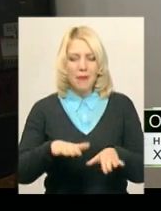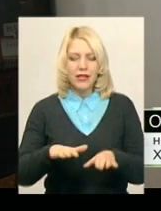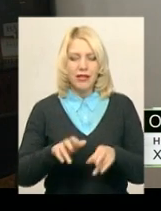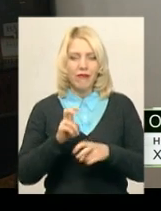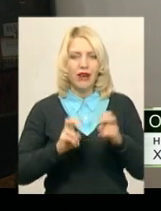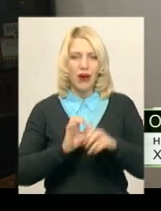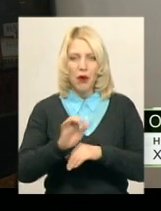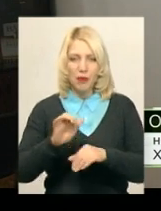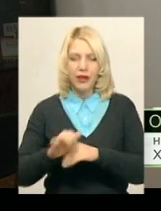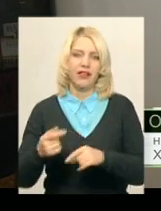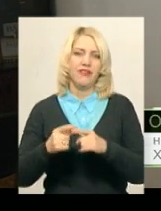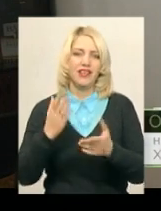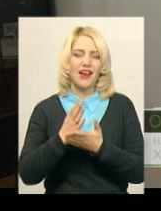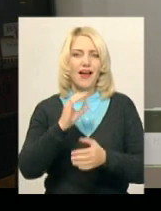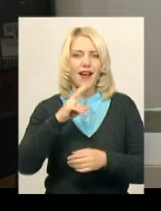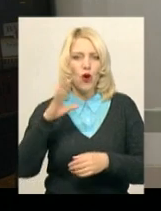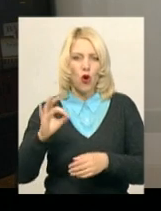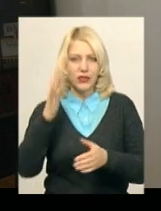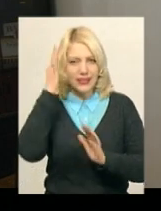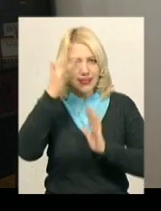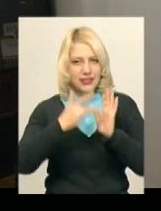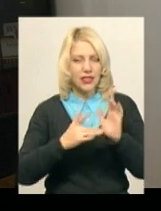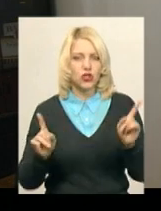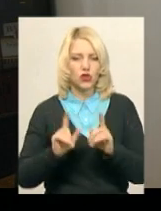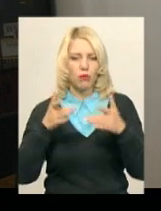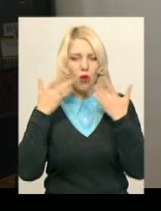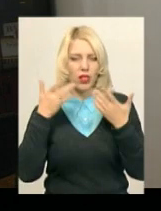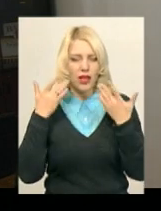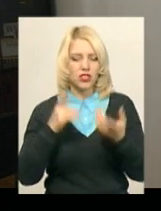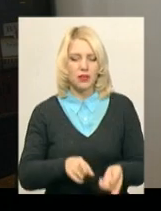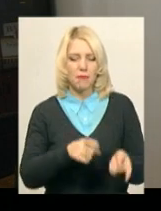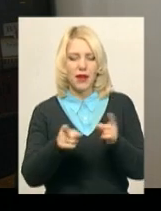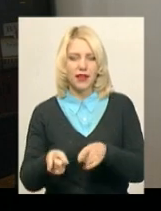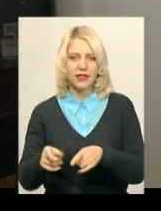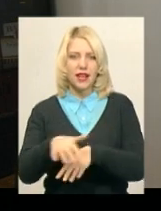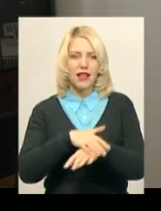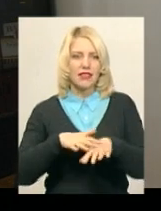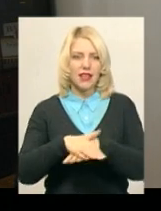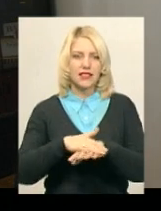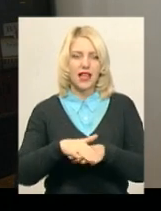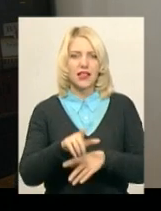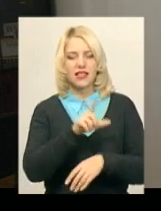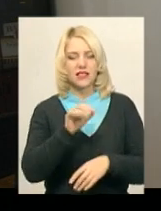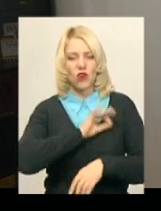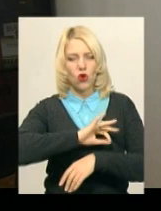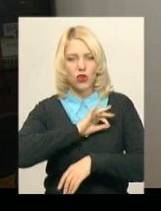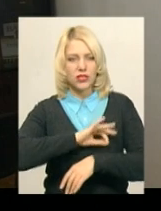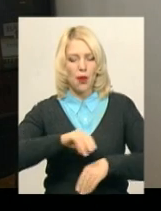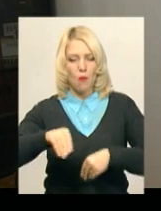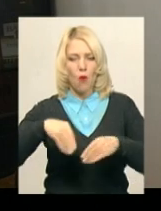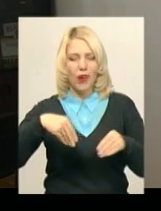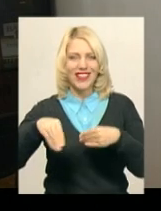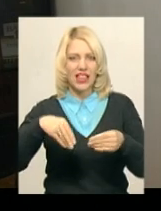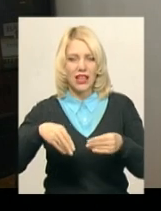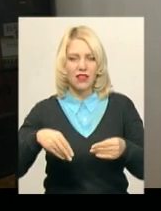такою екологічною цілею для того, щоб полегшити перехід населення з використання поліотиленових